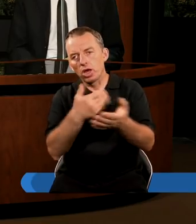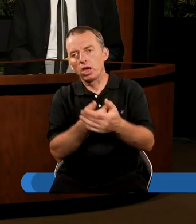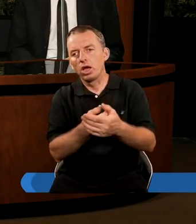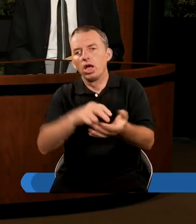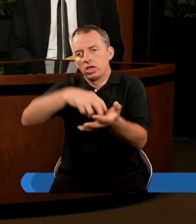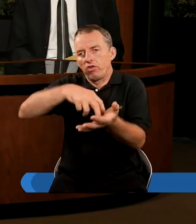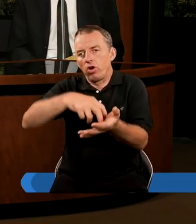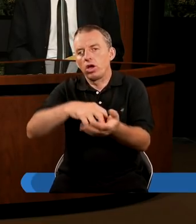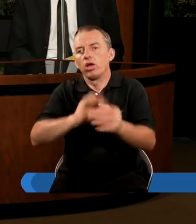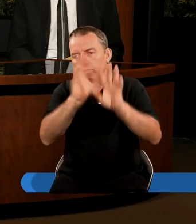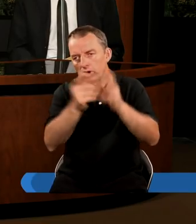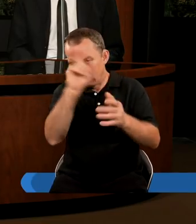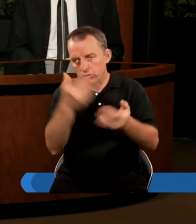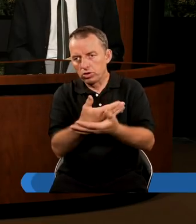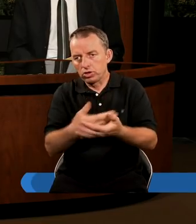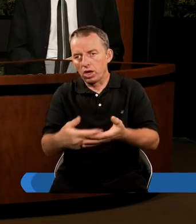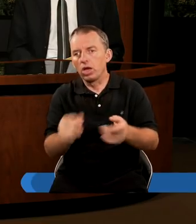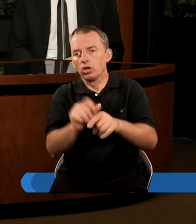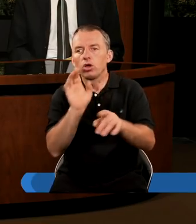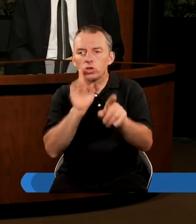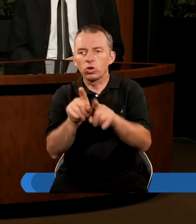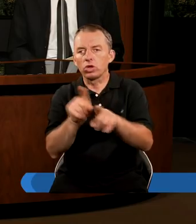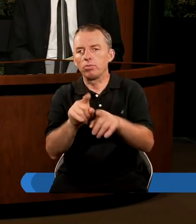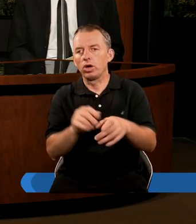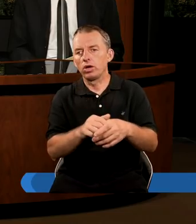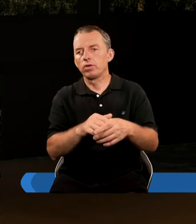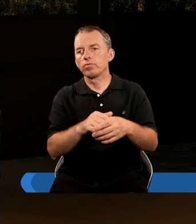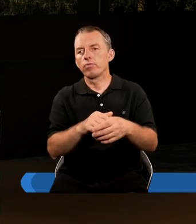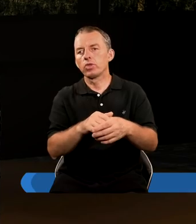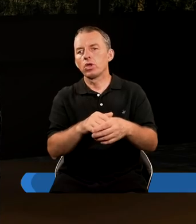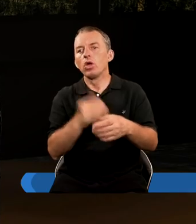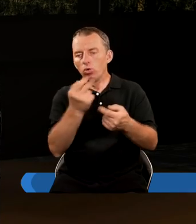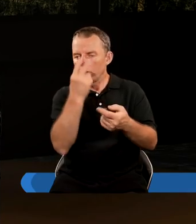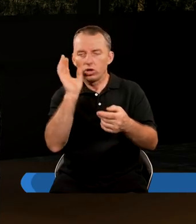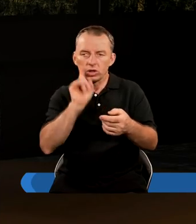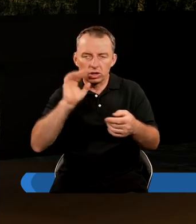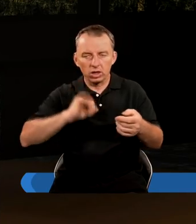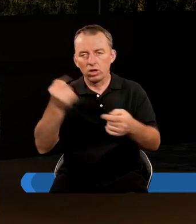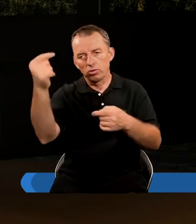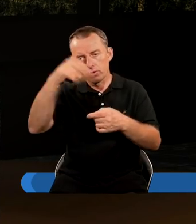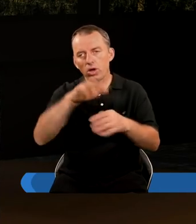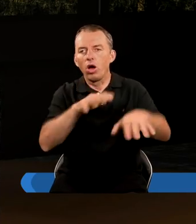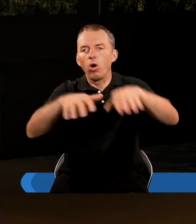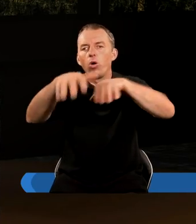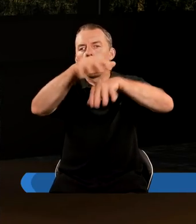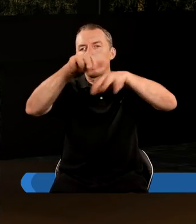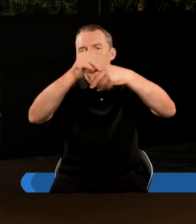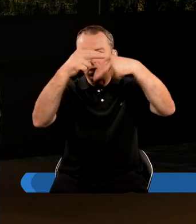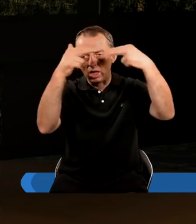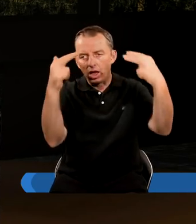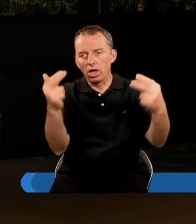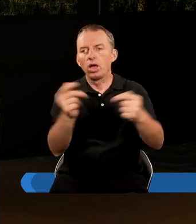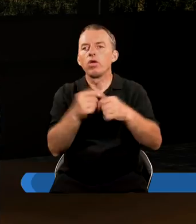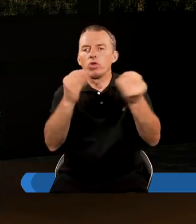trwoga ogarnie wszystkie ludy ziemi, ale to to samo. I ujrzą syna człowieczego przychodzącego na obłukach nieba